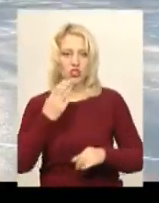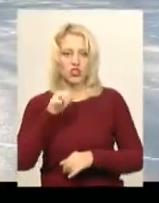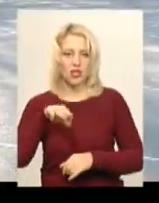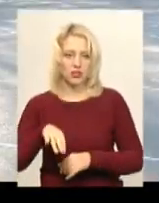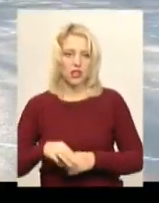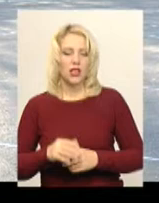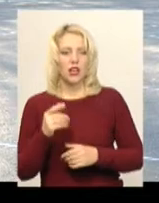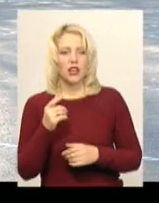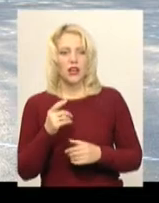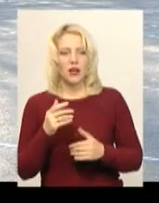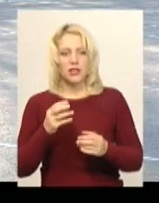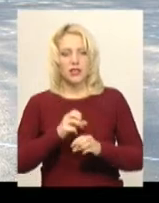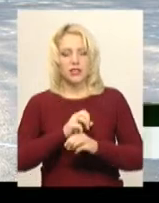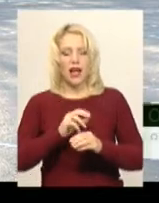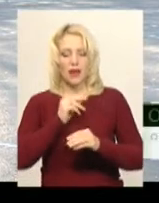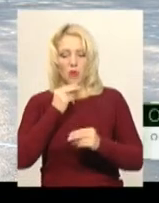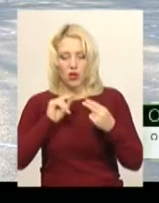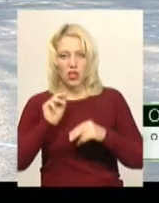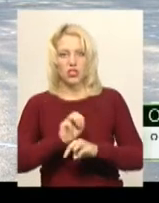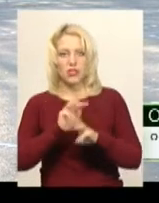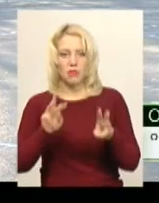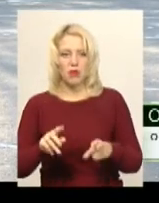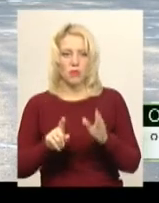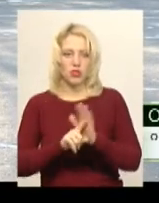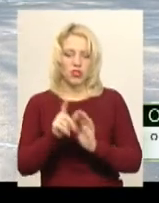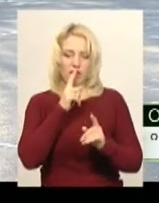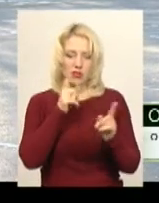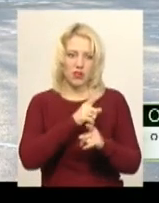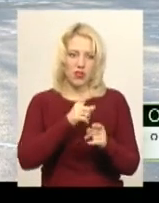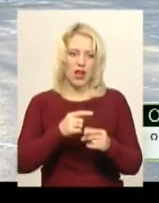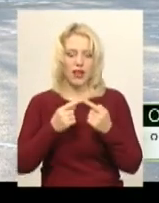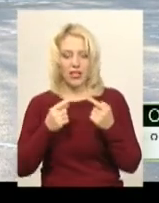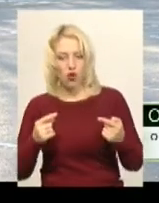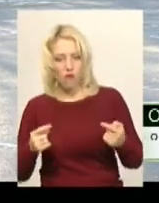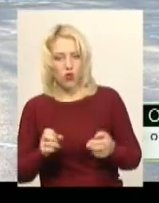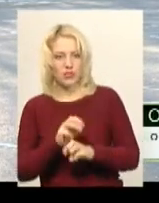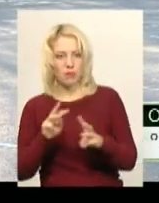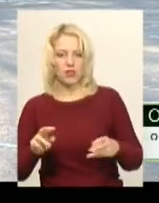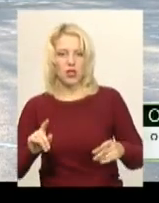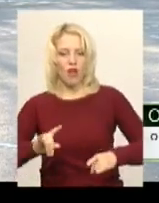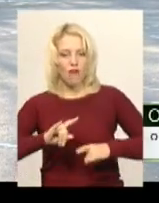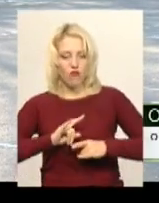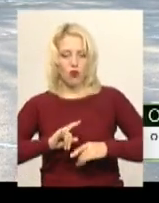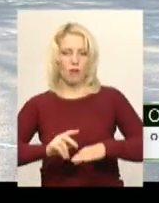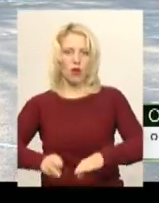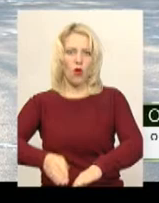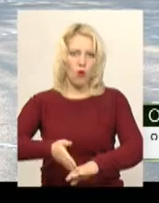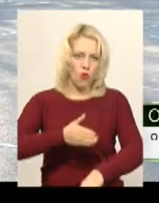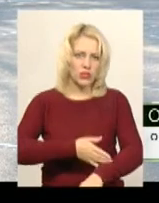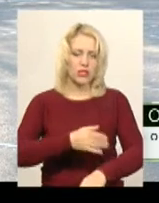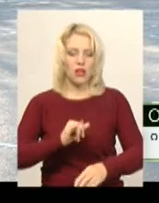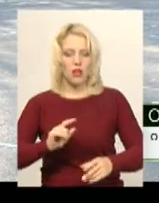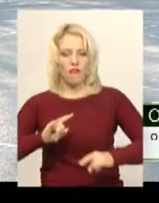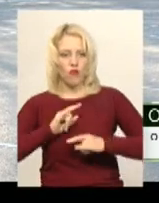змінилося і забезпечення покращилось. Починаючи від мінімального, від речового забезпечення, форми одягу, від берців, форми стало